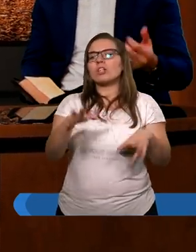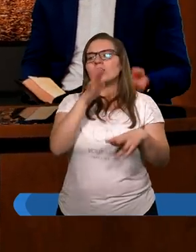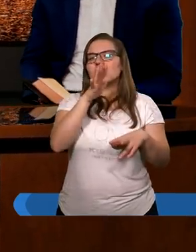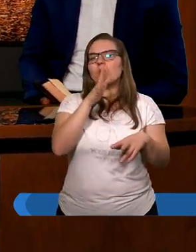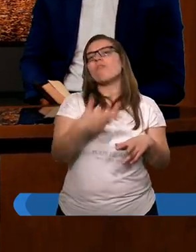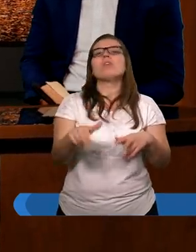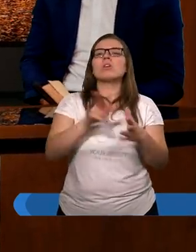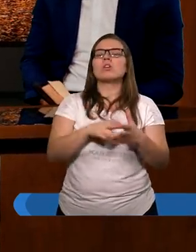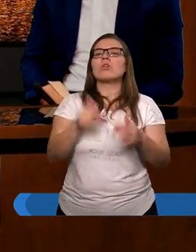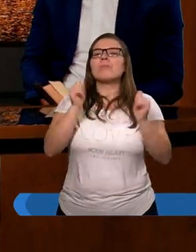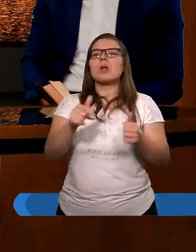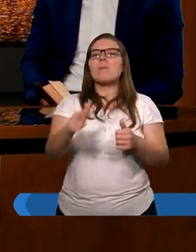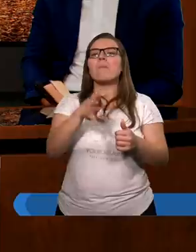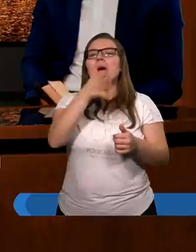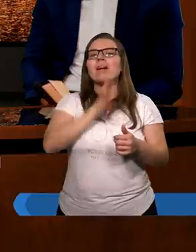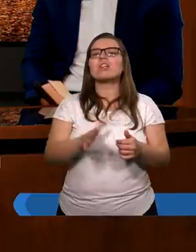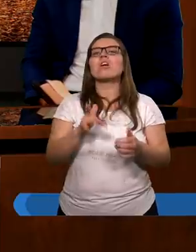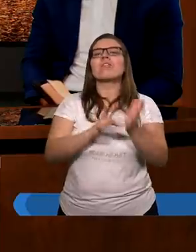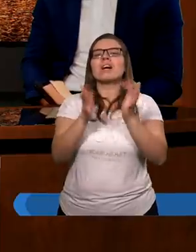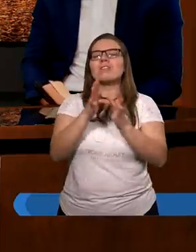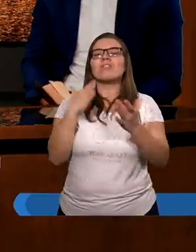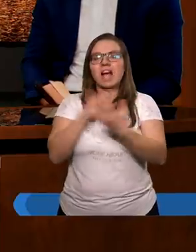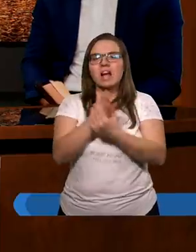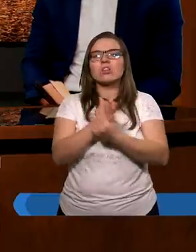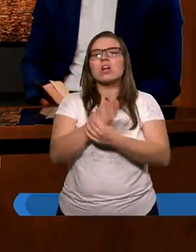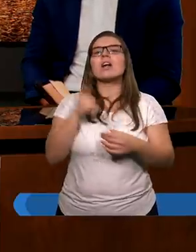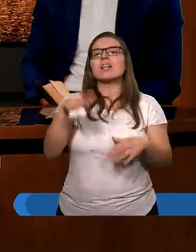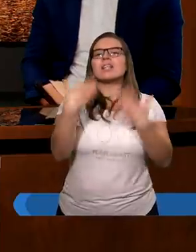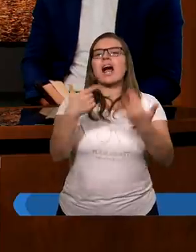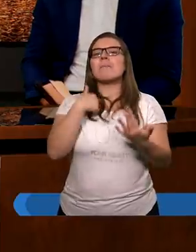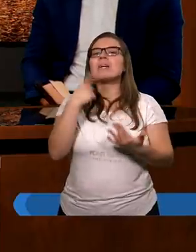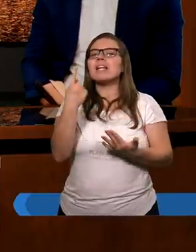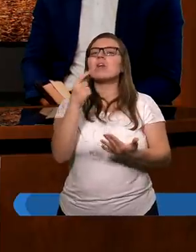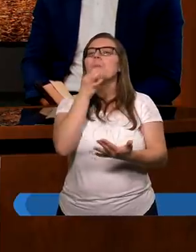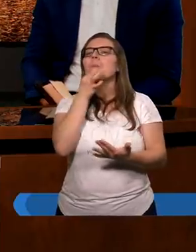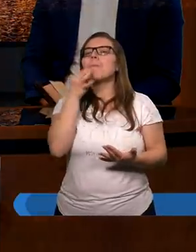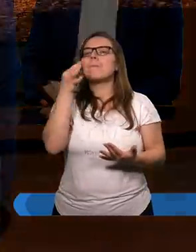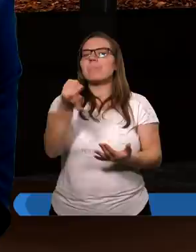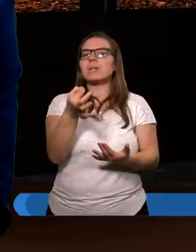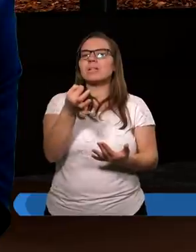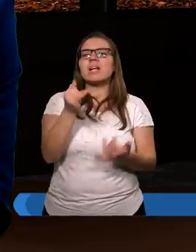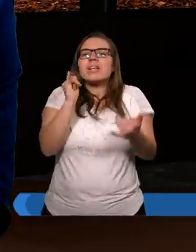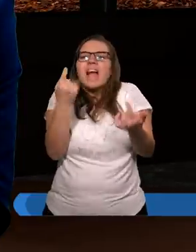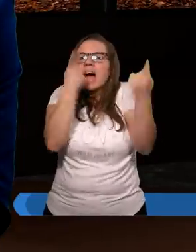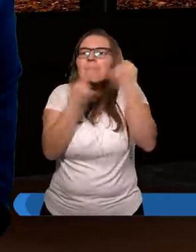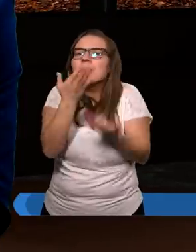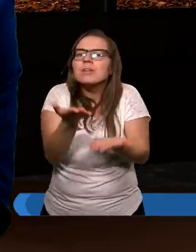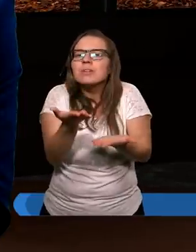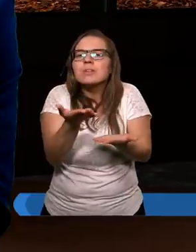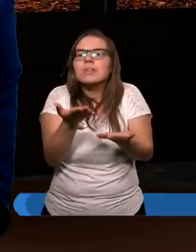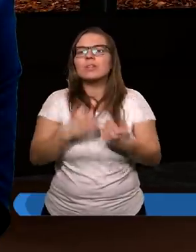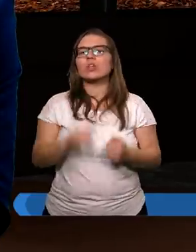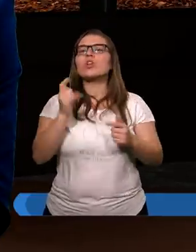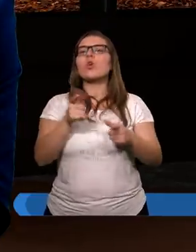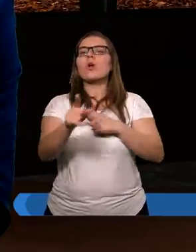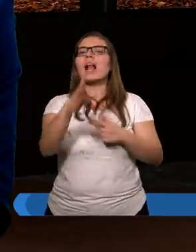później przyjął Mesjasza, Jezusa Chrystusa, uwierzył w Niego i zadał mi takie jedno pytanie. Jak myślisz, co